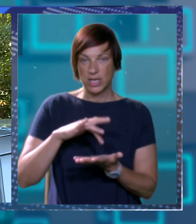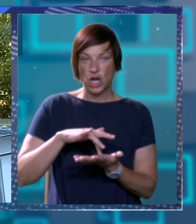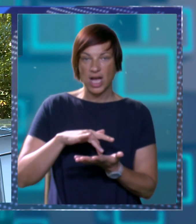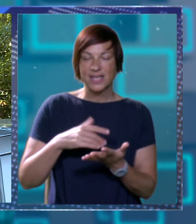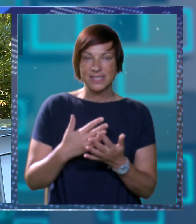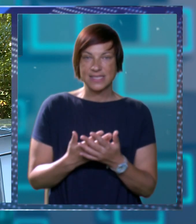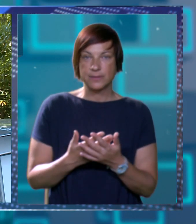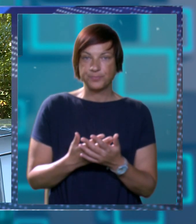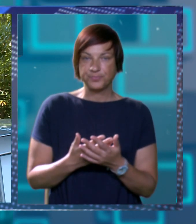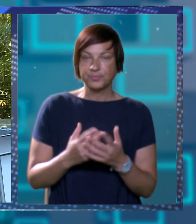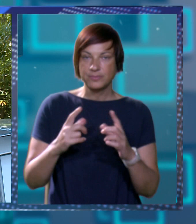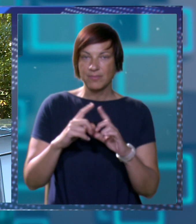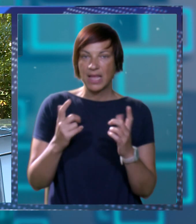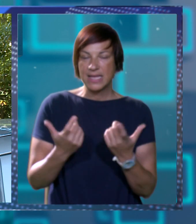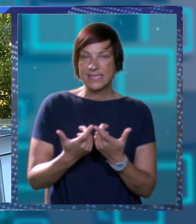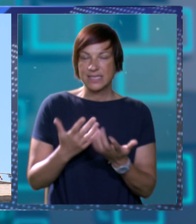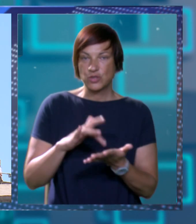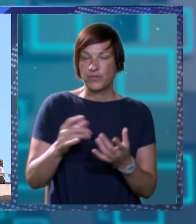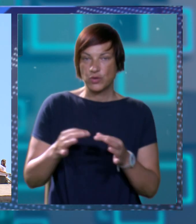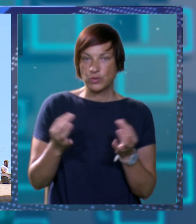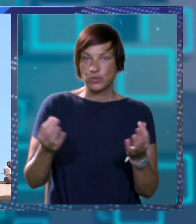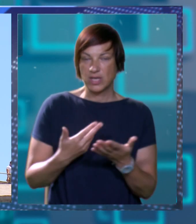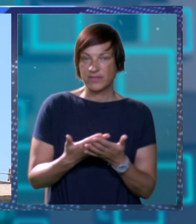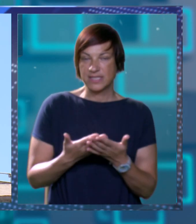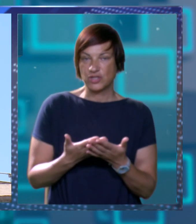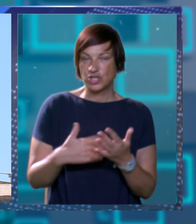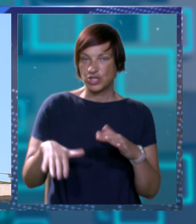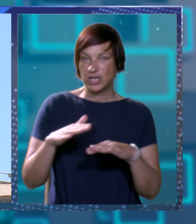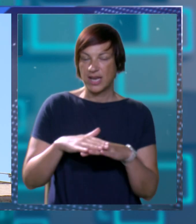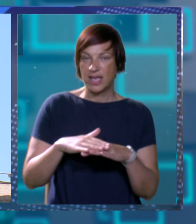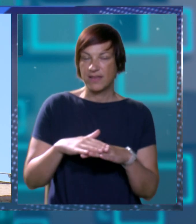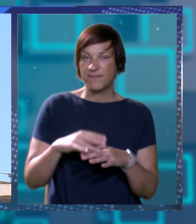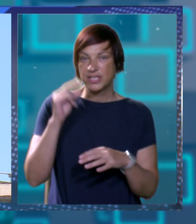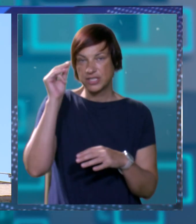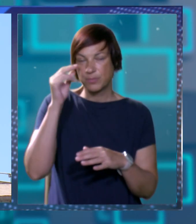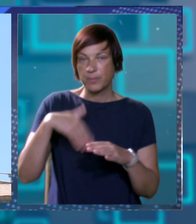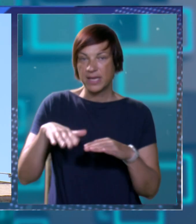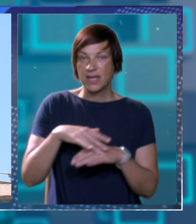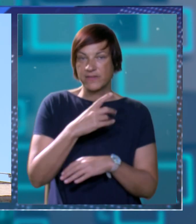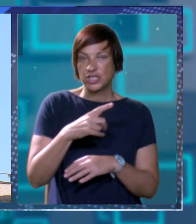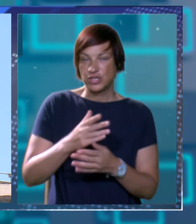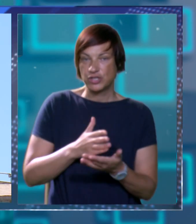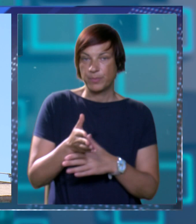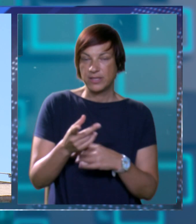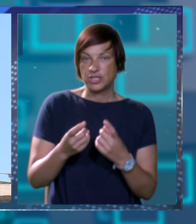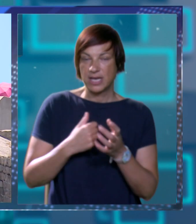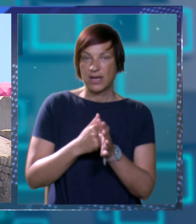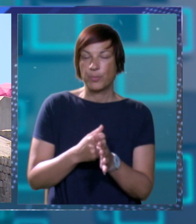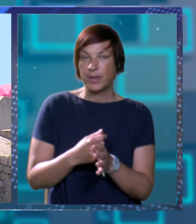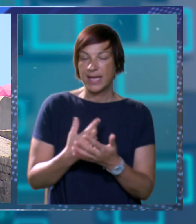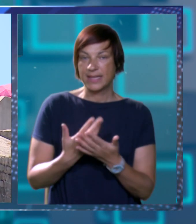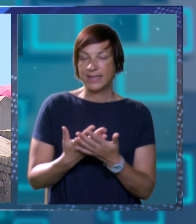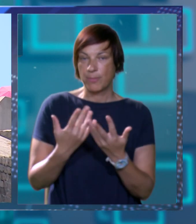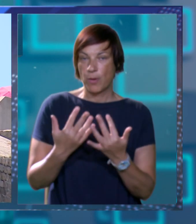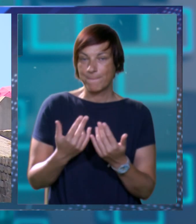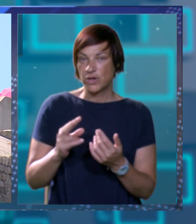lokacija Pa tako, zidine su u fokusu javnosti zato što je to stvarno najveći spomenik i najviše ljudi to dolazi ali kao što pratimo broje